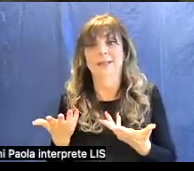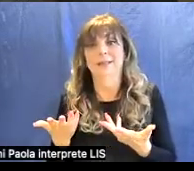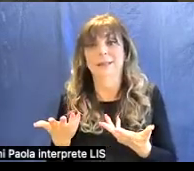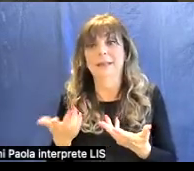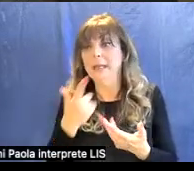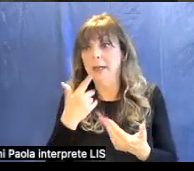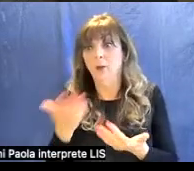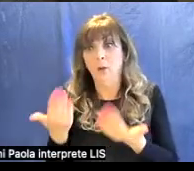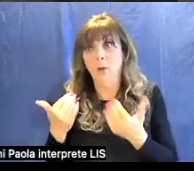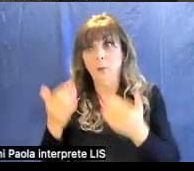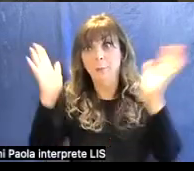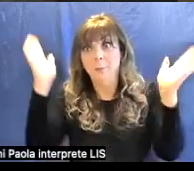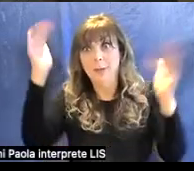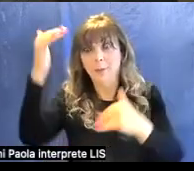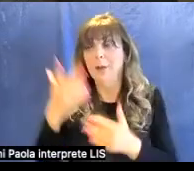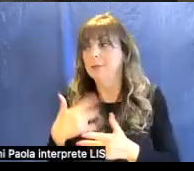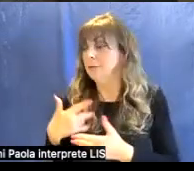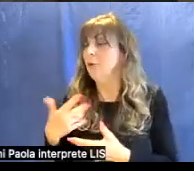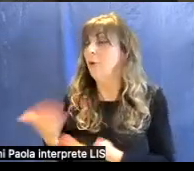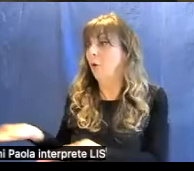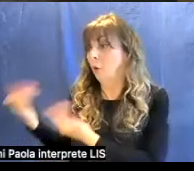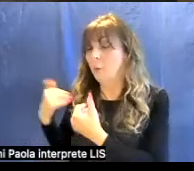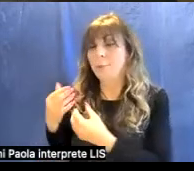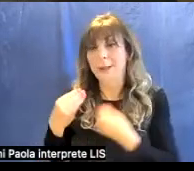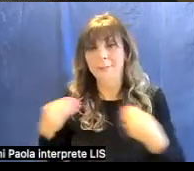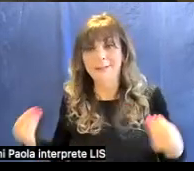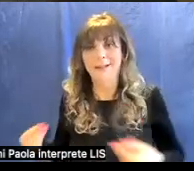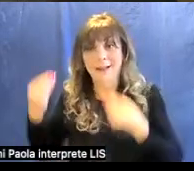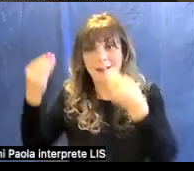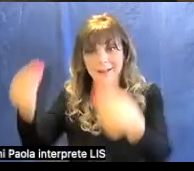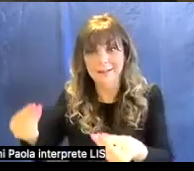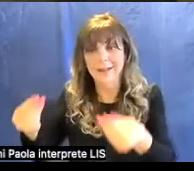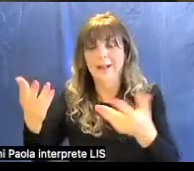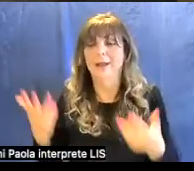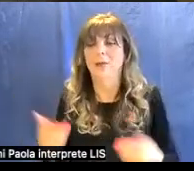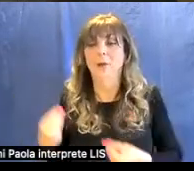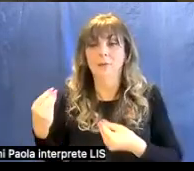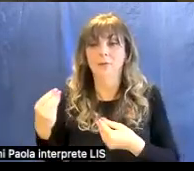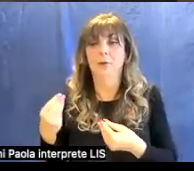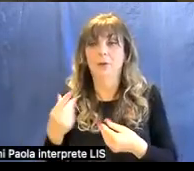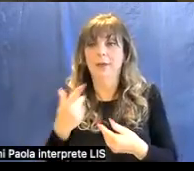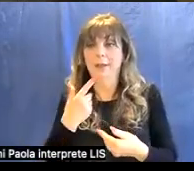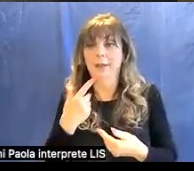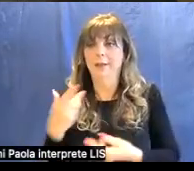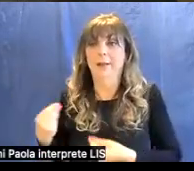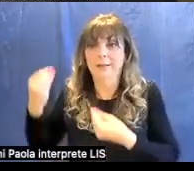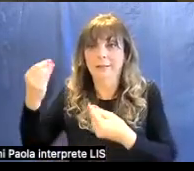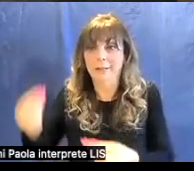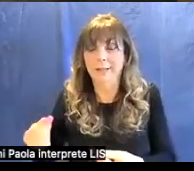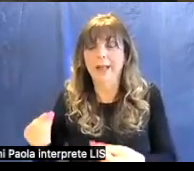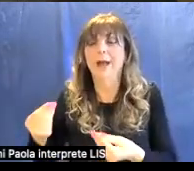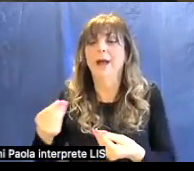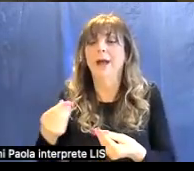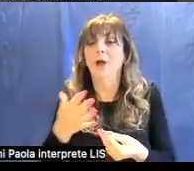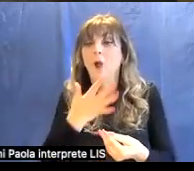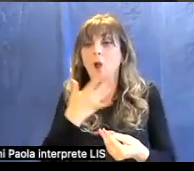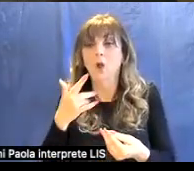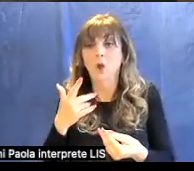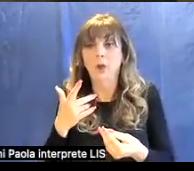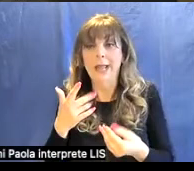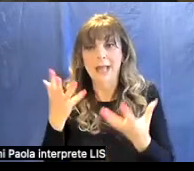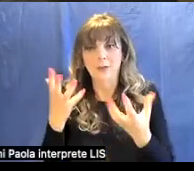'artista quindi quando un committente forniva l'azzurro oltremarino l'azzurro oltremare a un a un artista